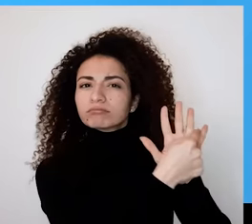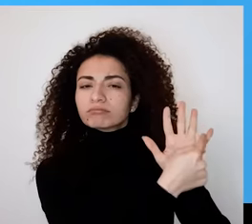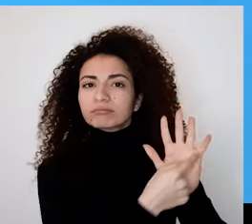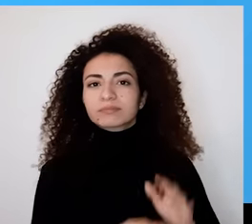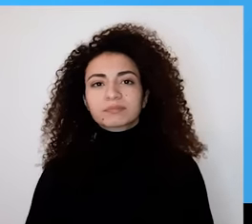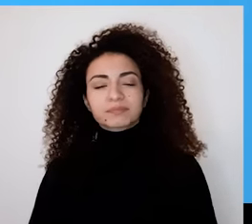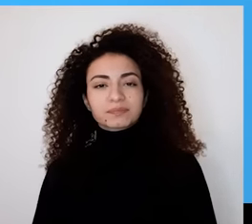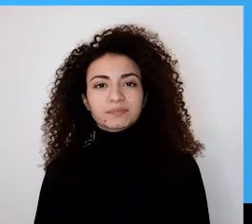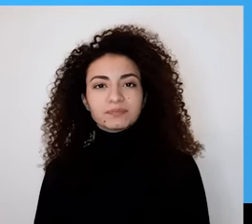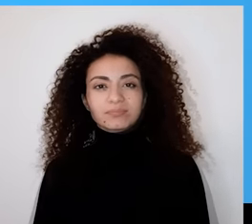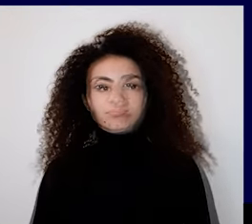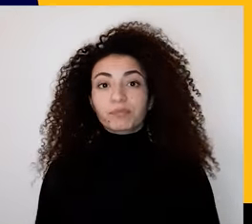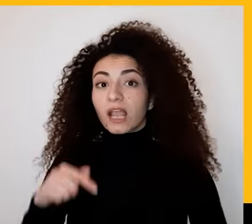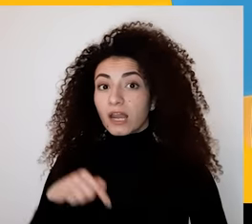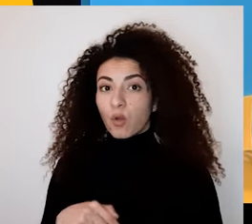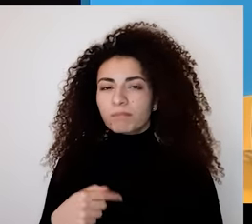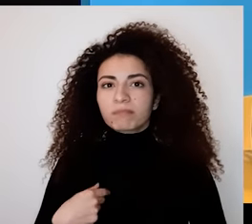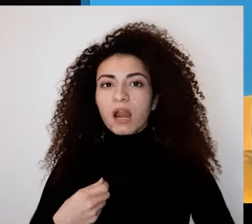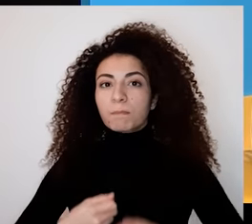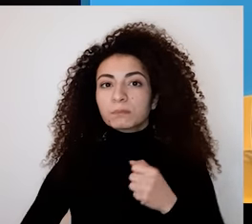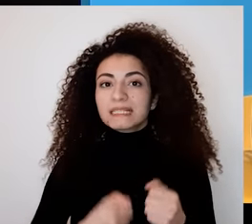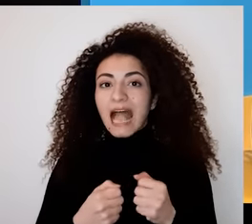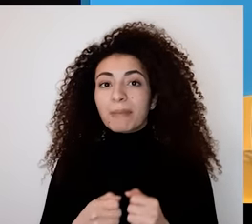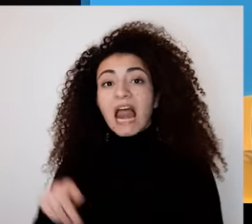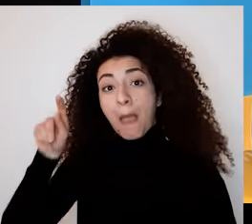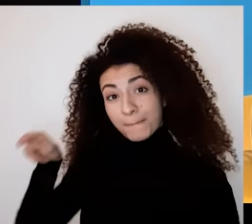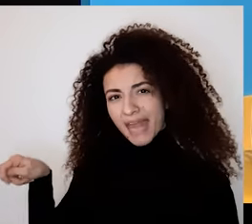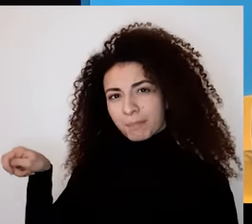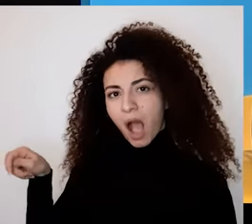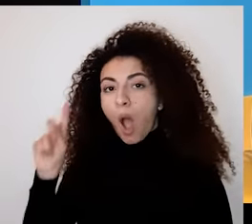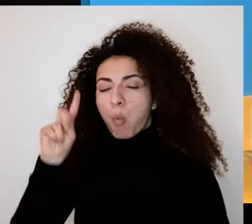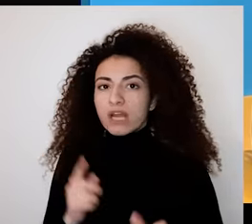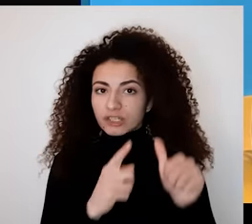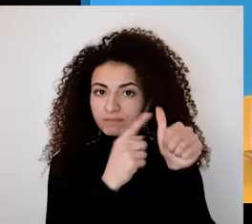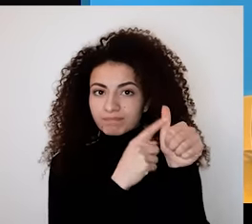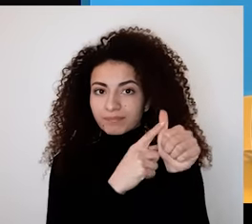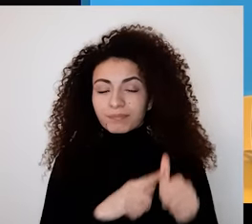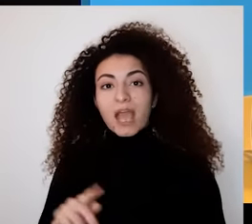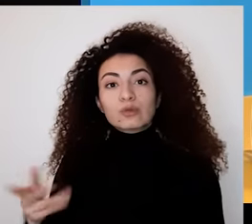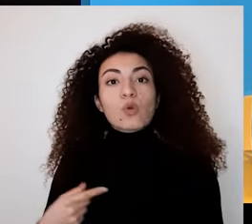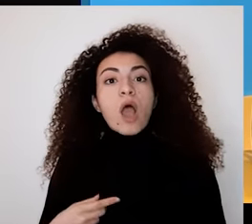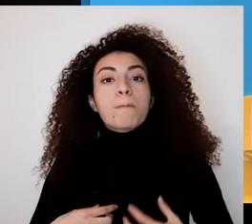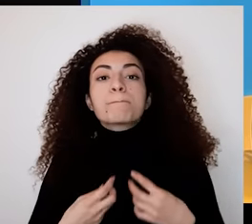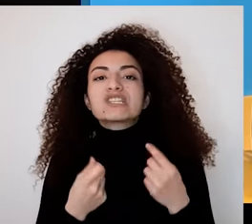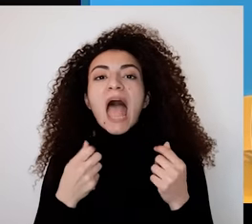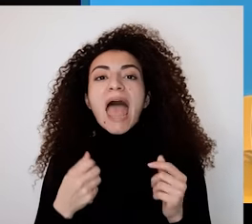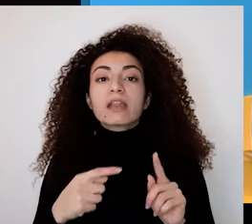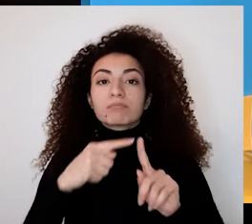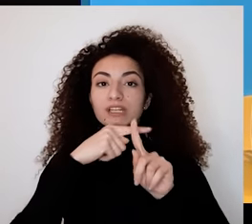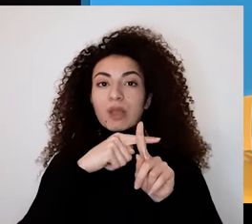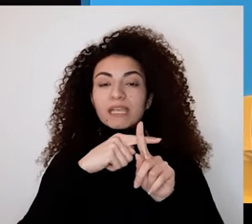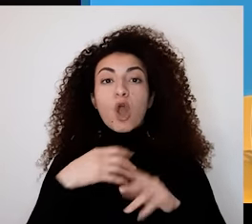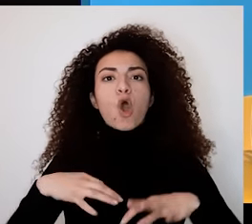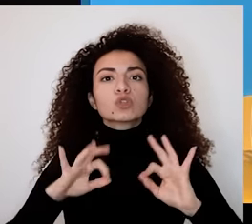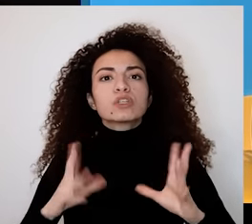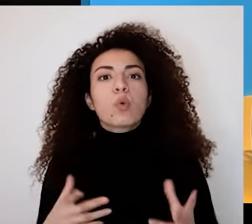حرية بعيدة عن الإكرار اليوم رح نستعين بأول مكون من نموذج بيرما أي المشاعر الإيجابية وبالتحديد شعور